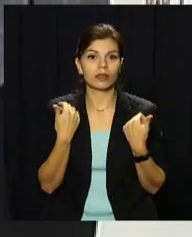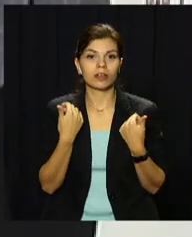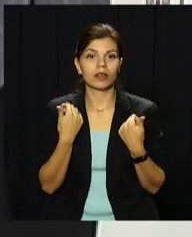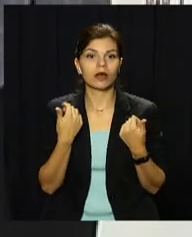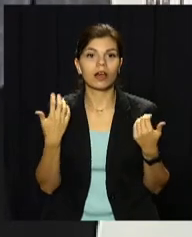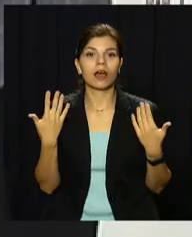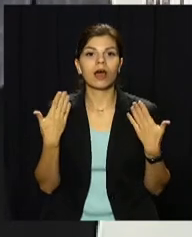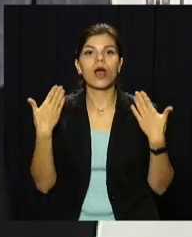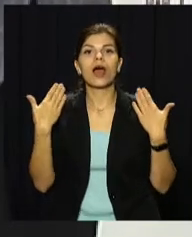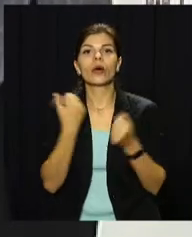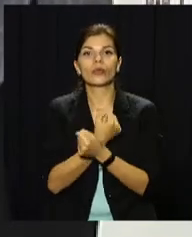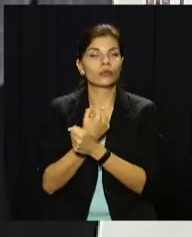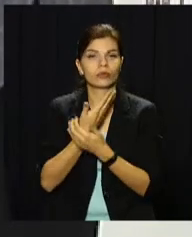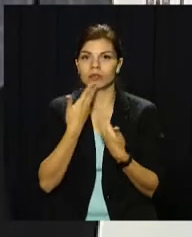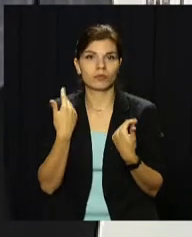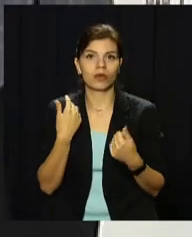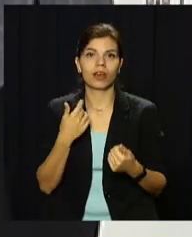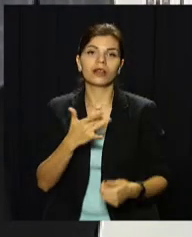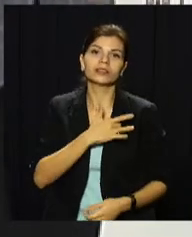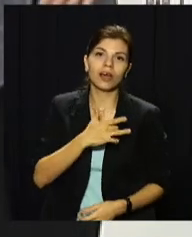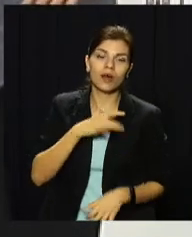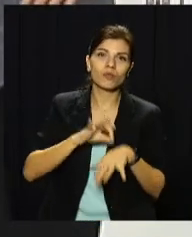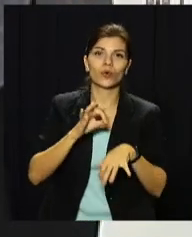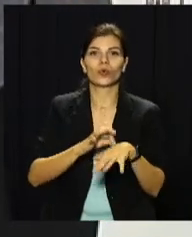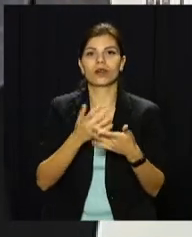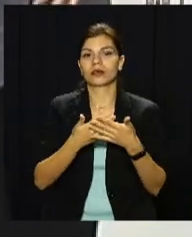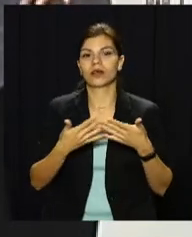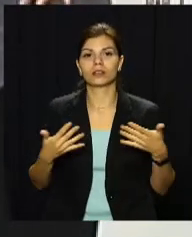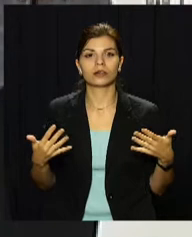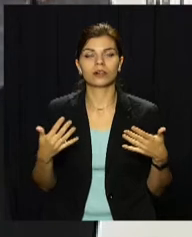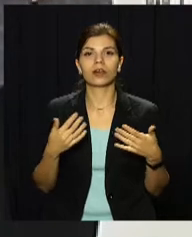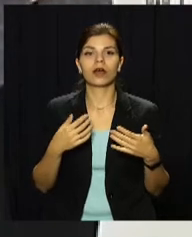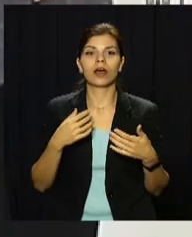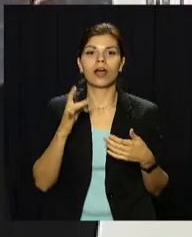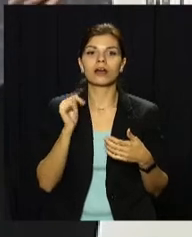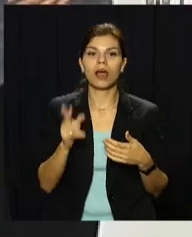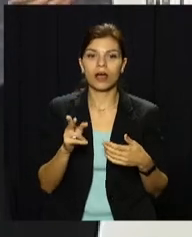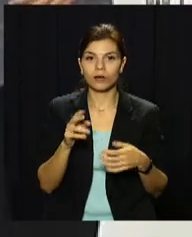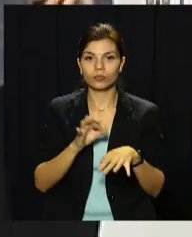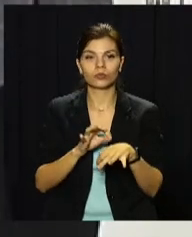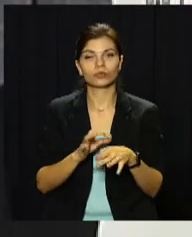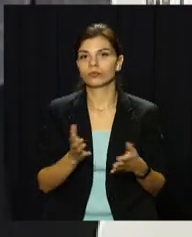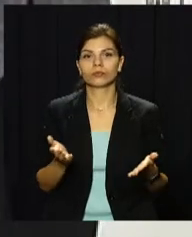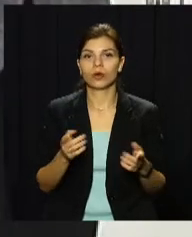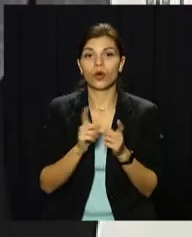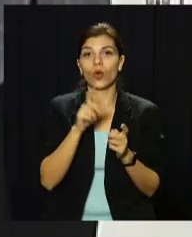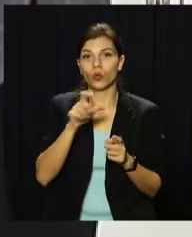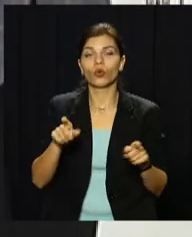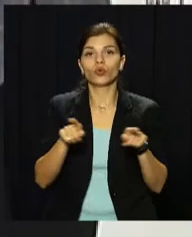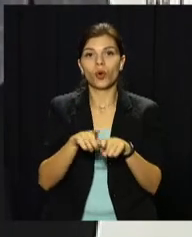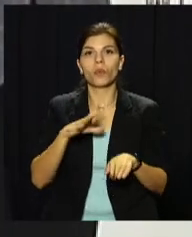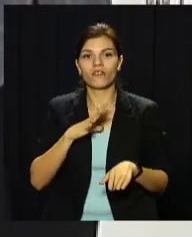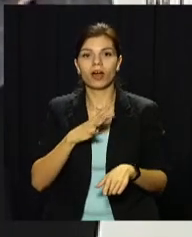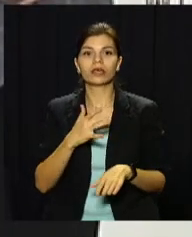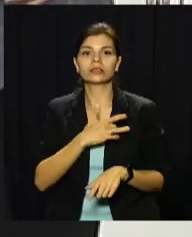інших захворюваннях, не по серцево-судинних захворювань, не по онкологічних захворюваннях. В людей так само трапляються